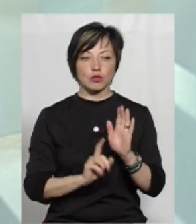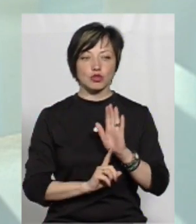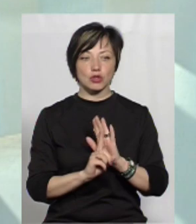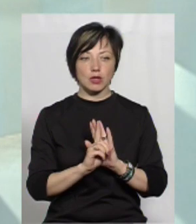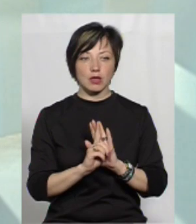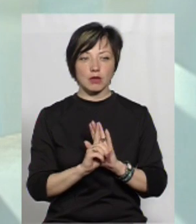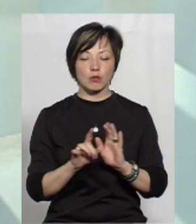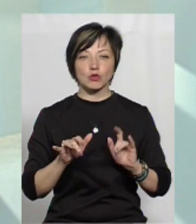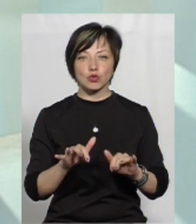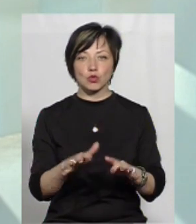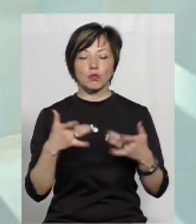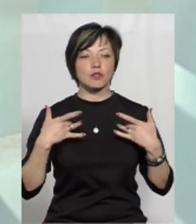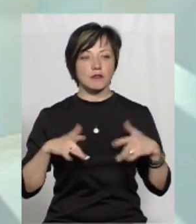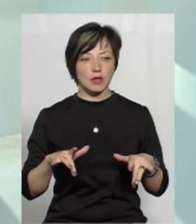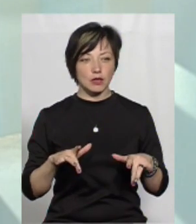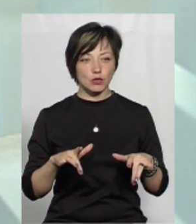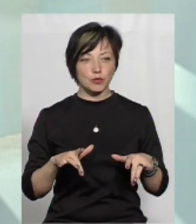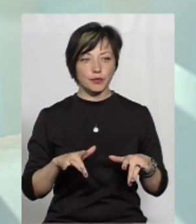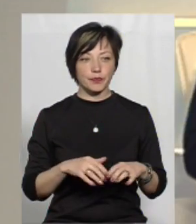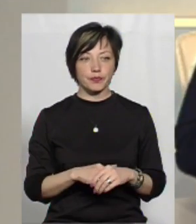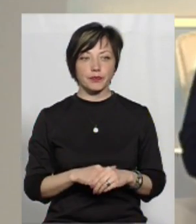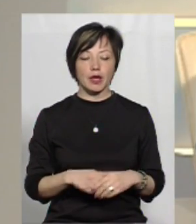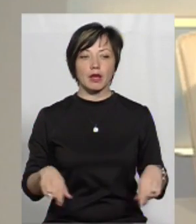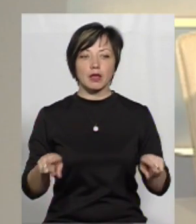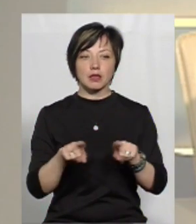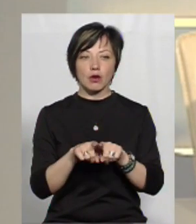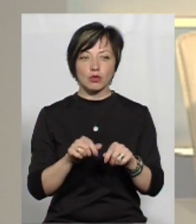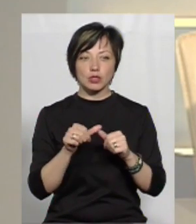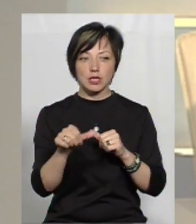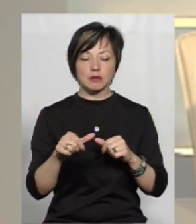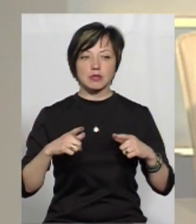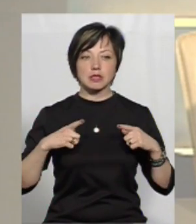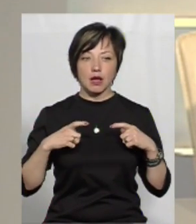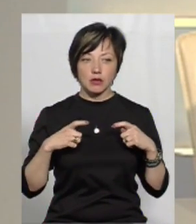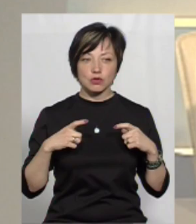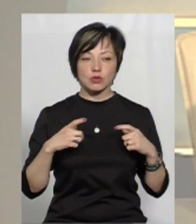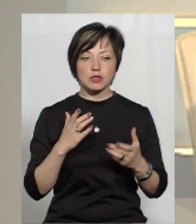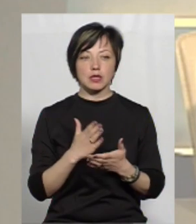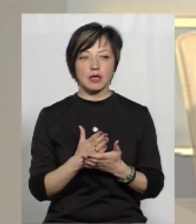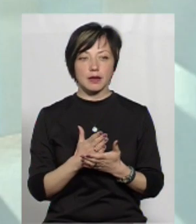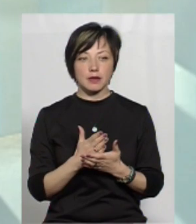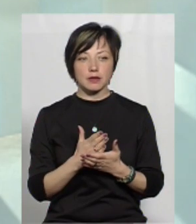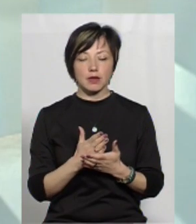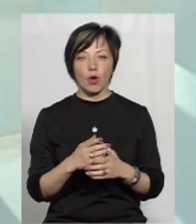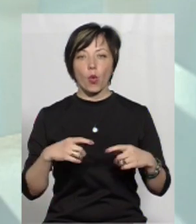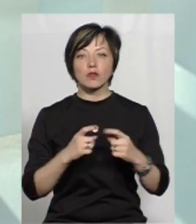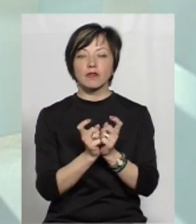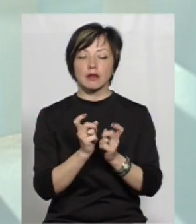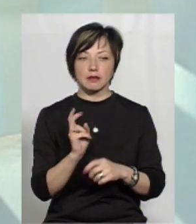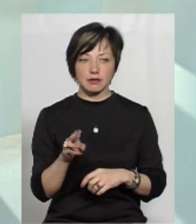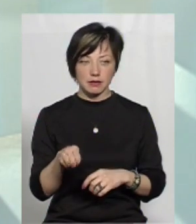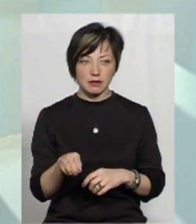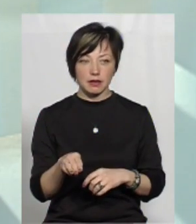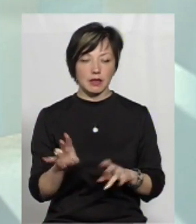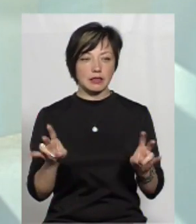починає процедуру по її звільненню. Також, крім заздрості, є конфлікт. Так,